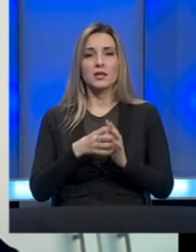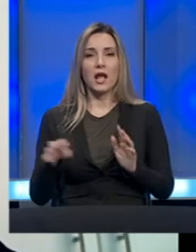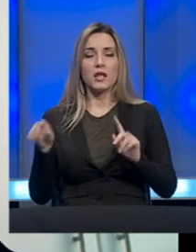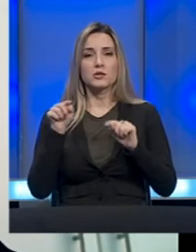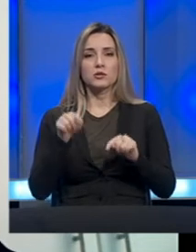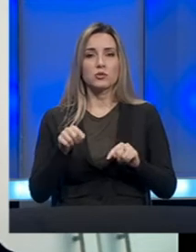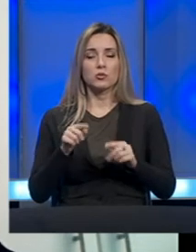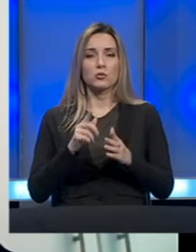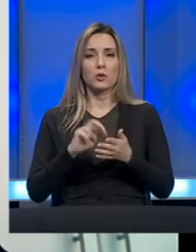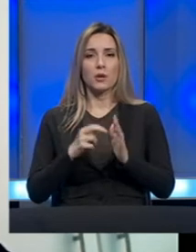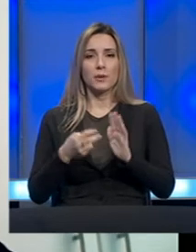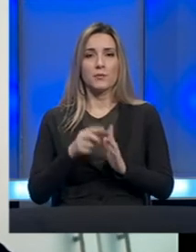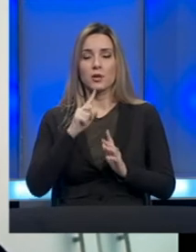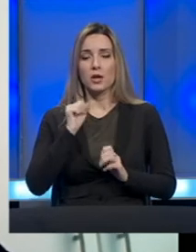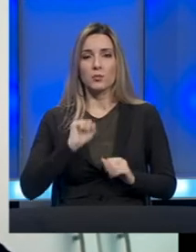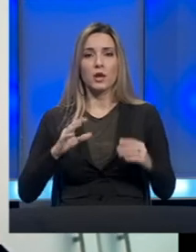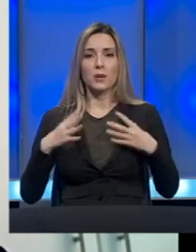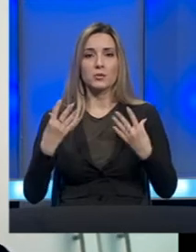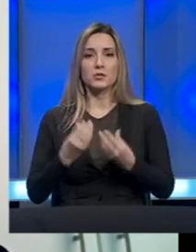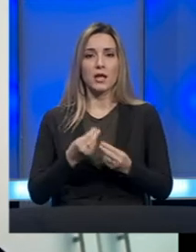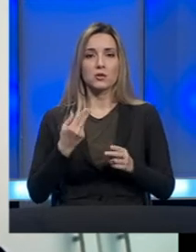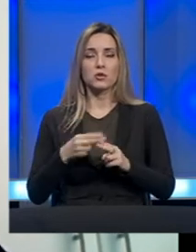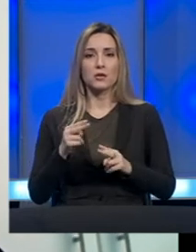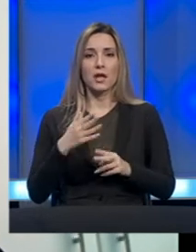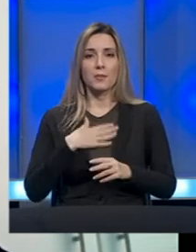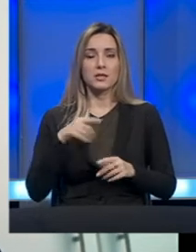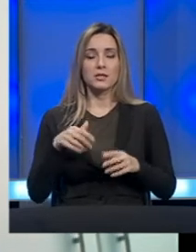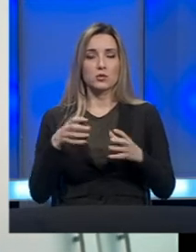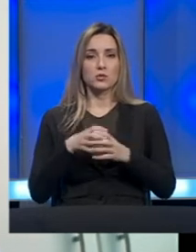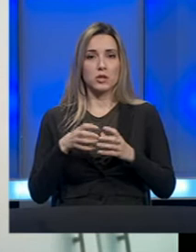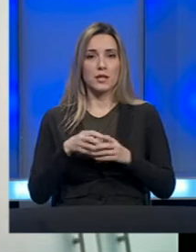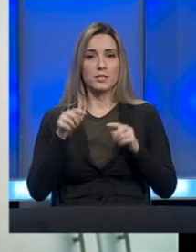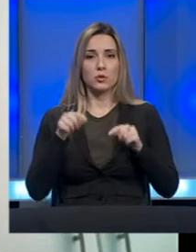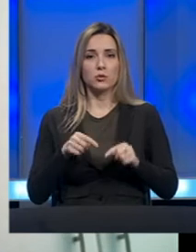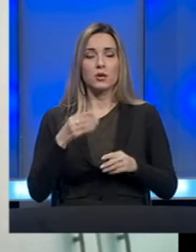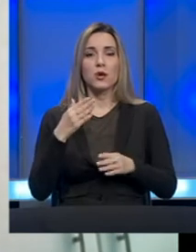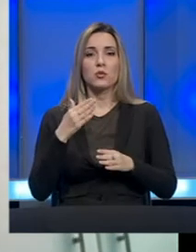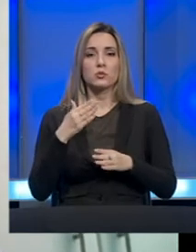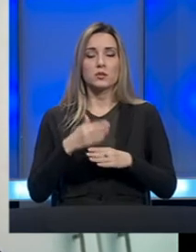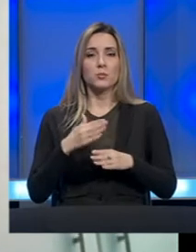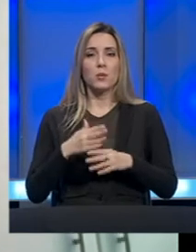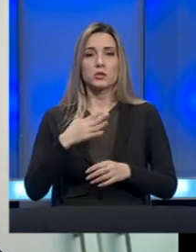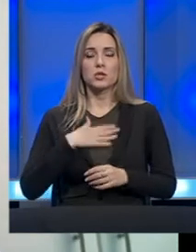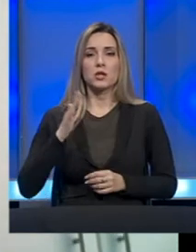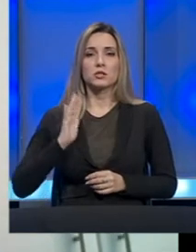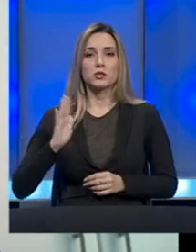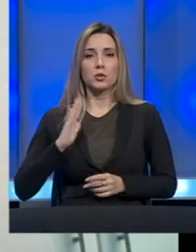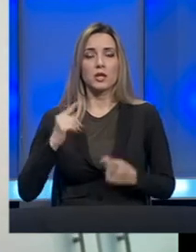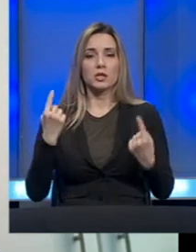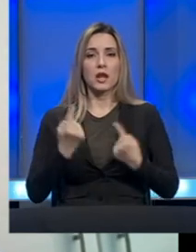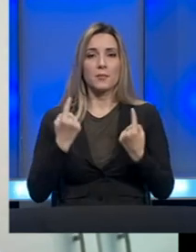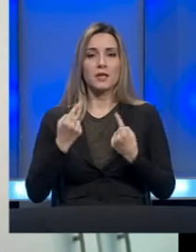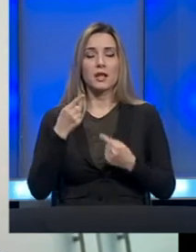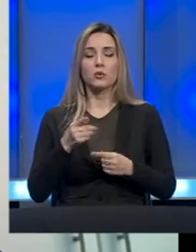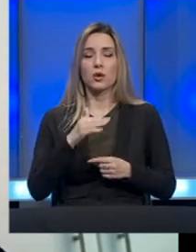problemi koje moramo zajednički rješavati. Mi iz udruženja smo tu, ali naravno, uz pomoć naših sugrađana, medija, mnogo je to lakše.